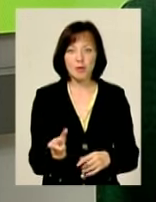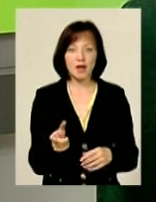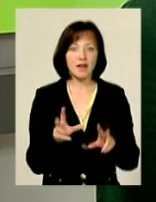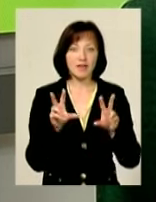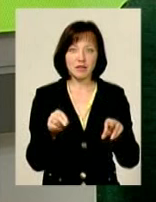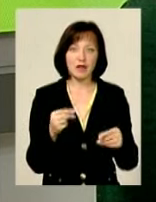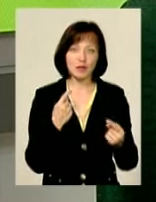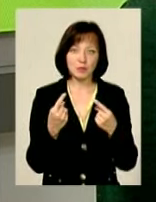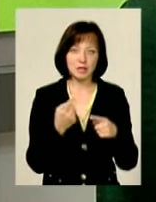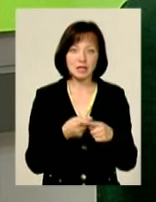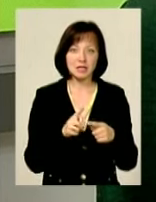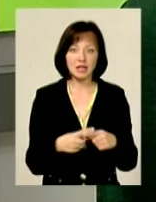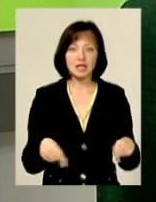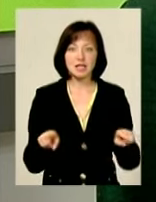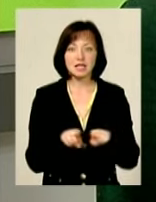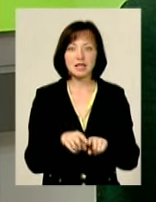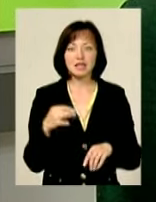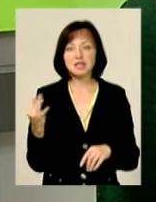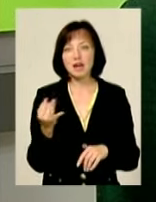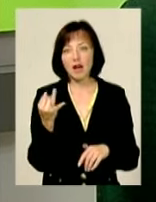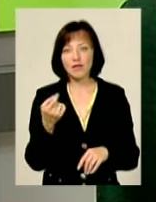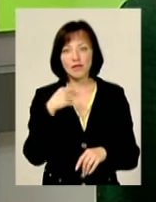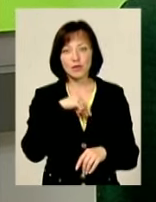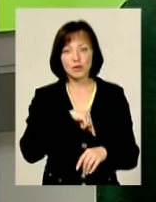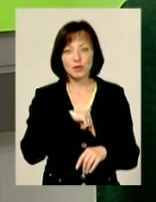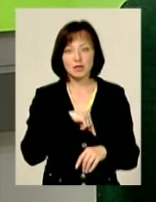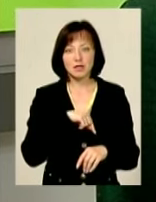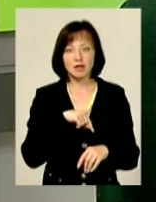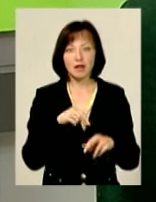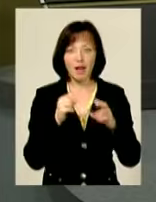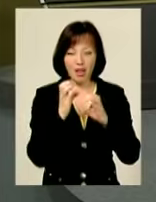відверті розмови. Це настільки просто цікаво, така внутрішня лабораторія.